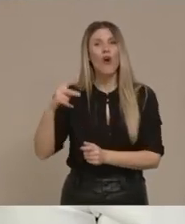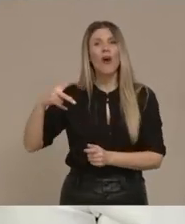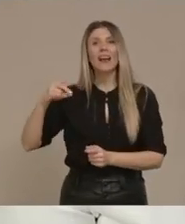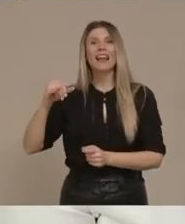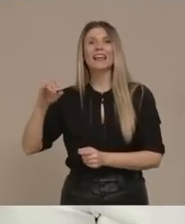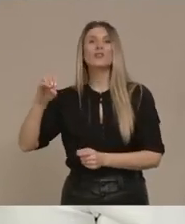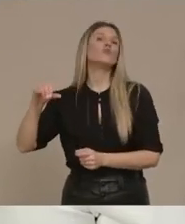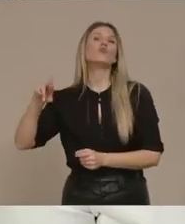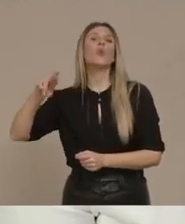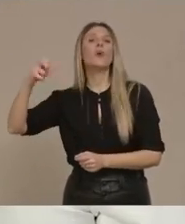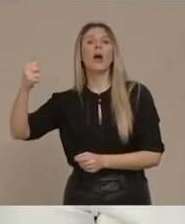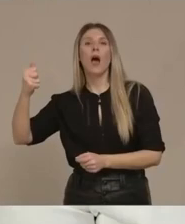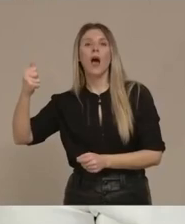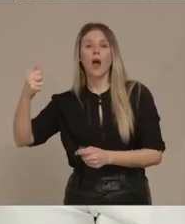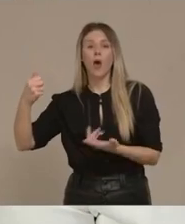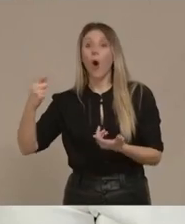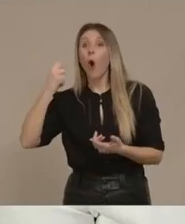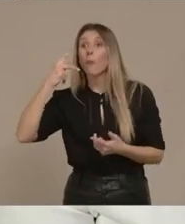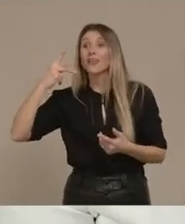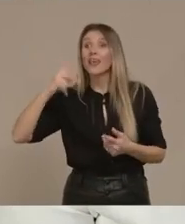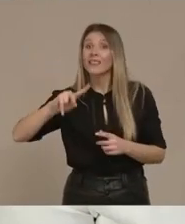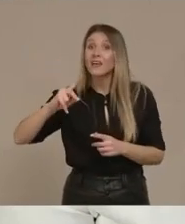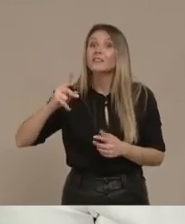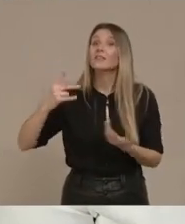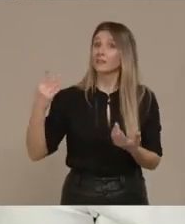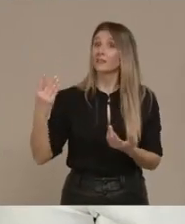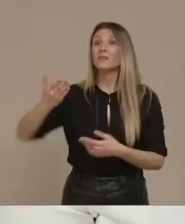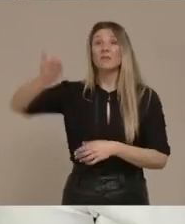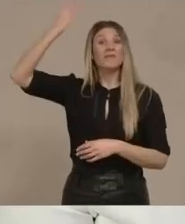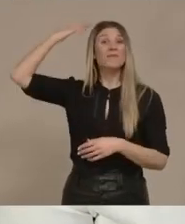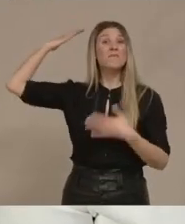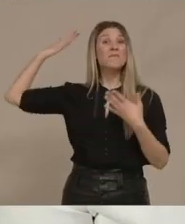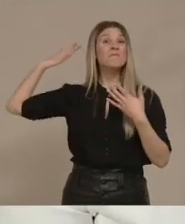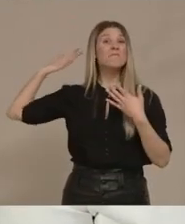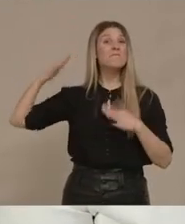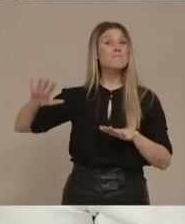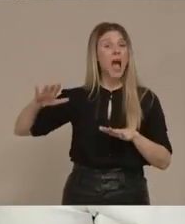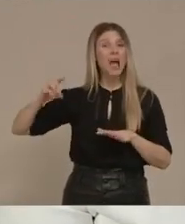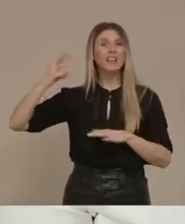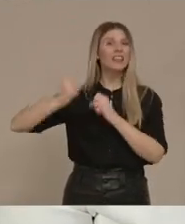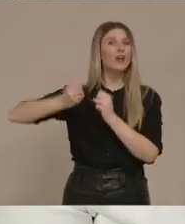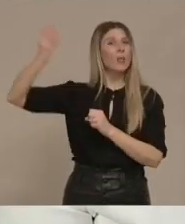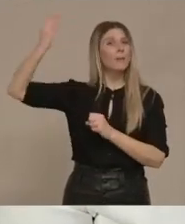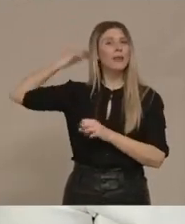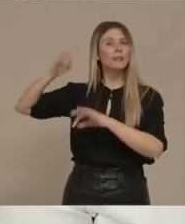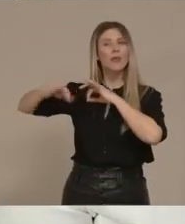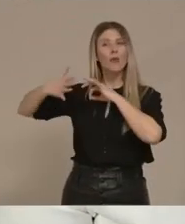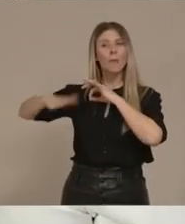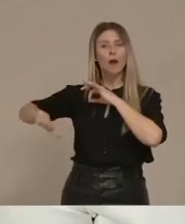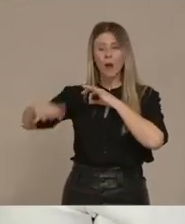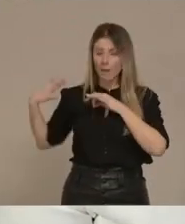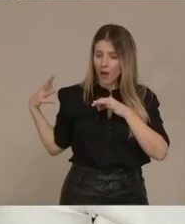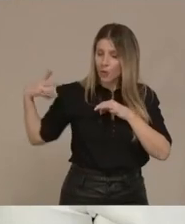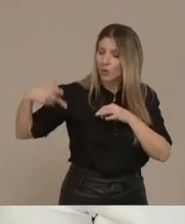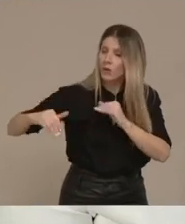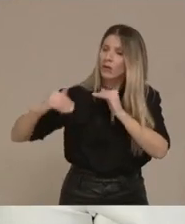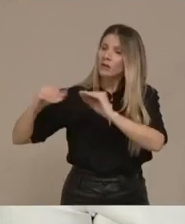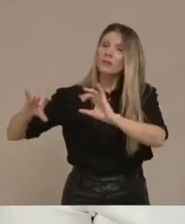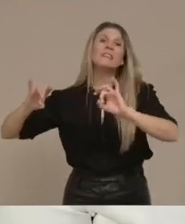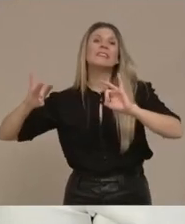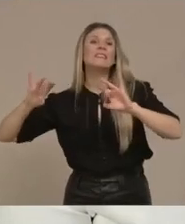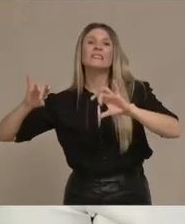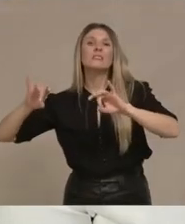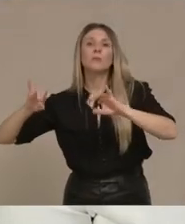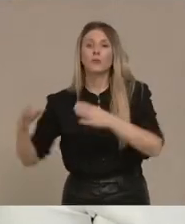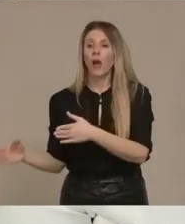ο πατέρας σας το σχεδίασε 30 χρόνια μετά, κάτι δεν πήγε καλά όλα αυτά τα χρόνια Φράγμα κοντά στα 10 χρόνια στον Εστόριο